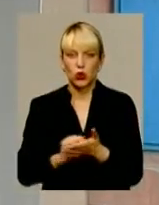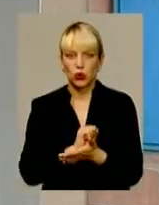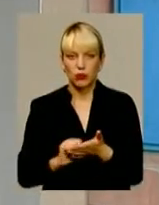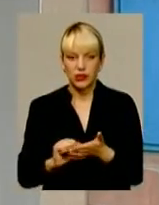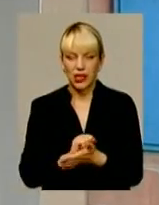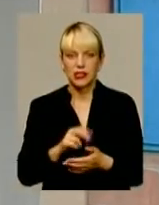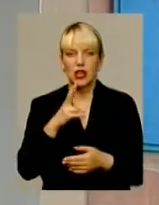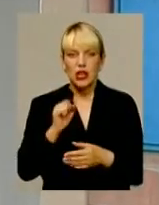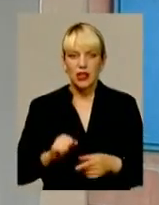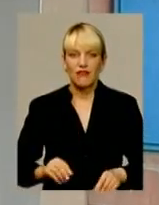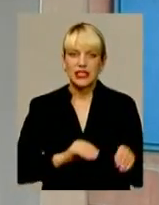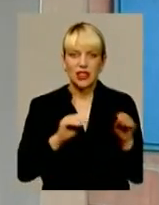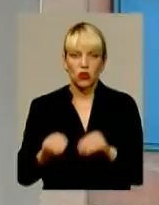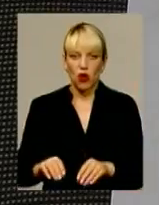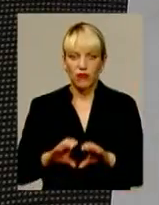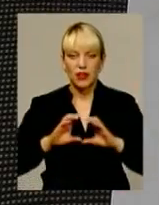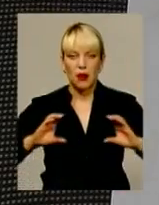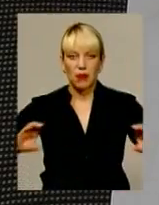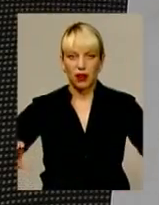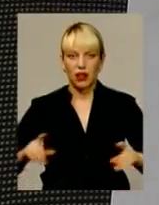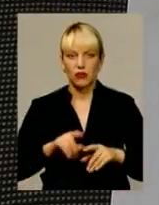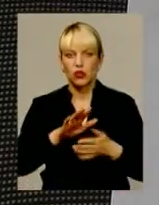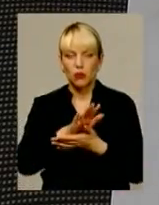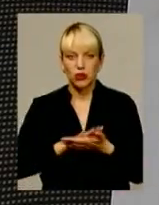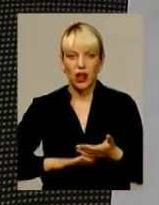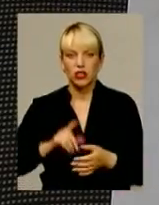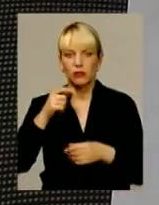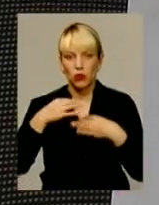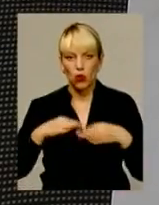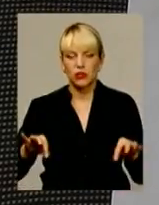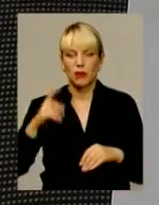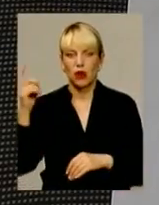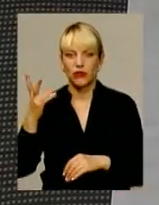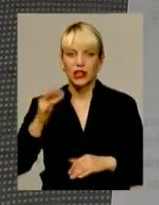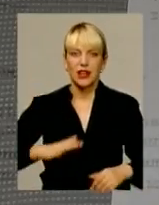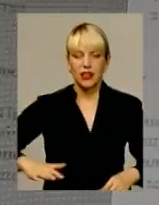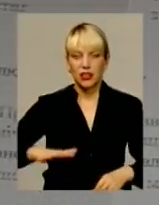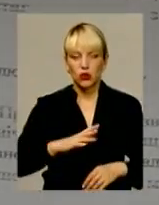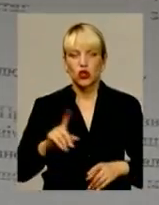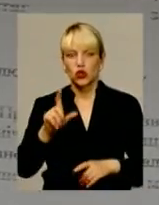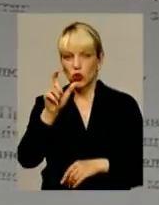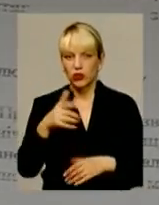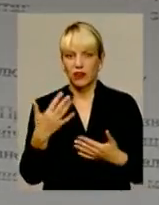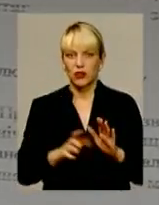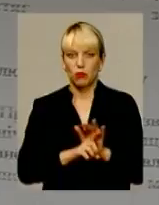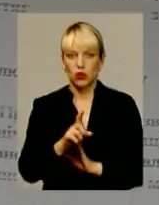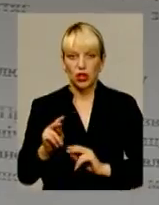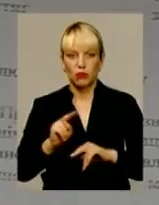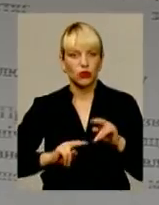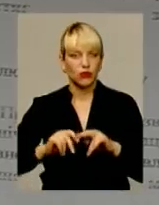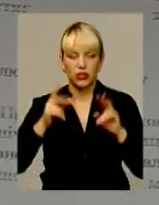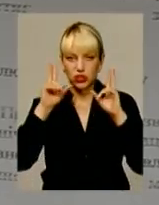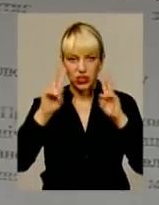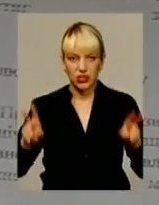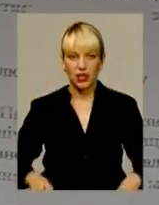документацію на встановлення паркану з подальшим дозволом хазяйнувати на території. Але що чоловік уже розпочав будівництво, не знали.